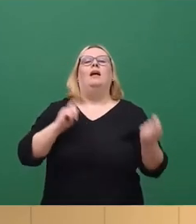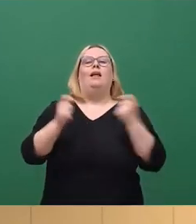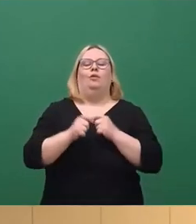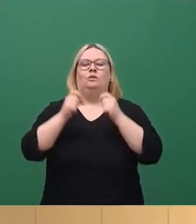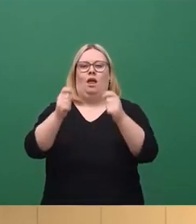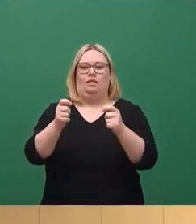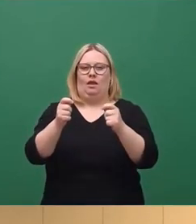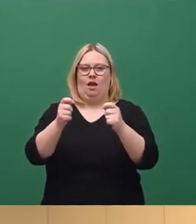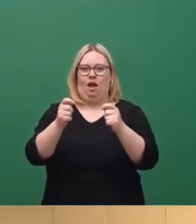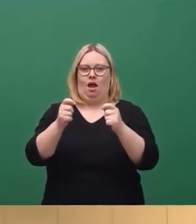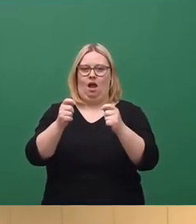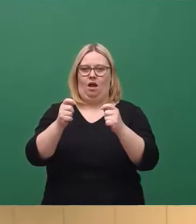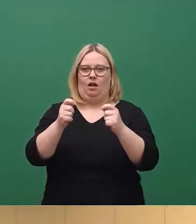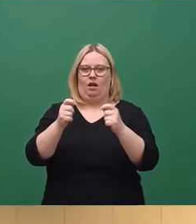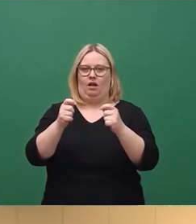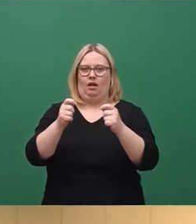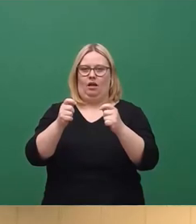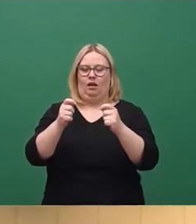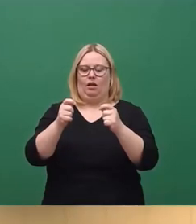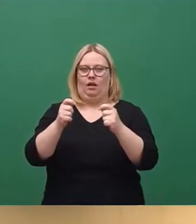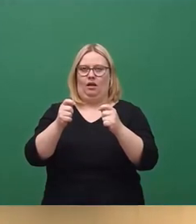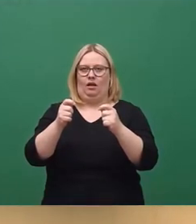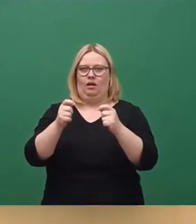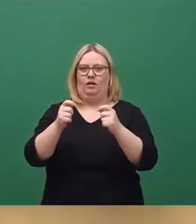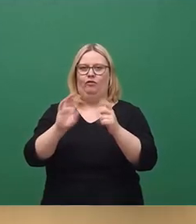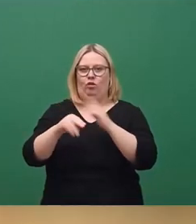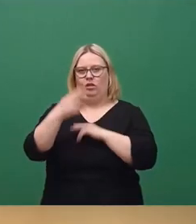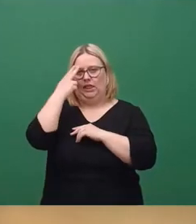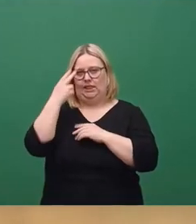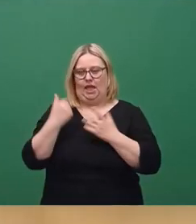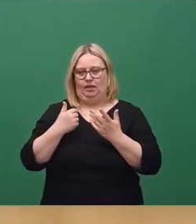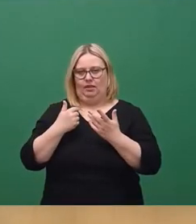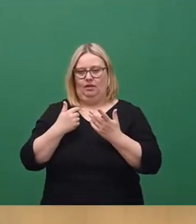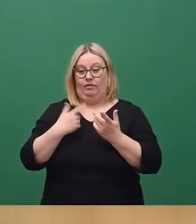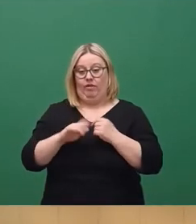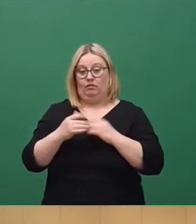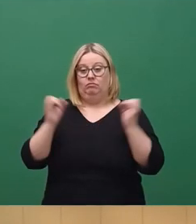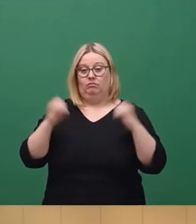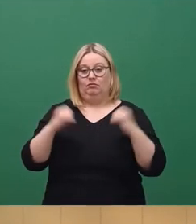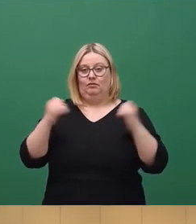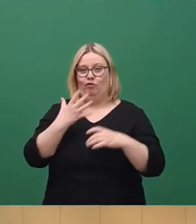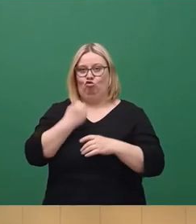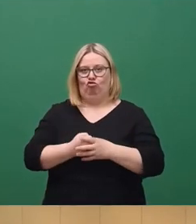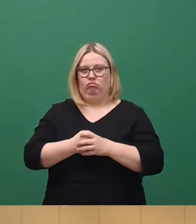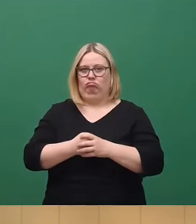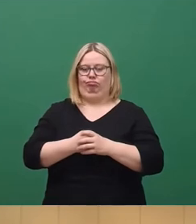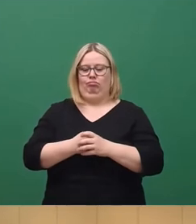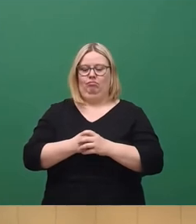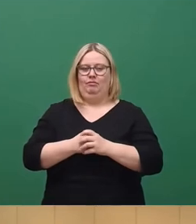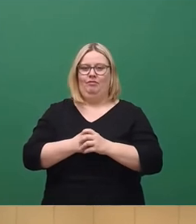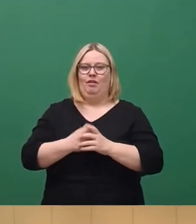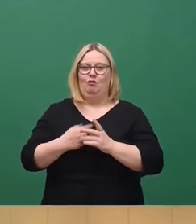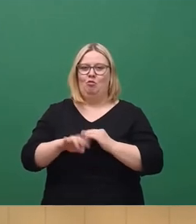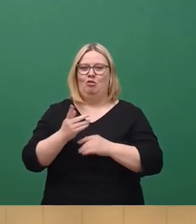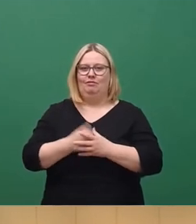Fraktion Dissidenten. Wer diesem zustimmen möchte, den bitte ich jetzt um das Stimmzeichen.